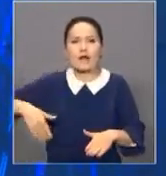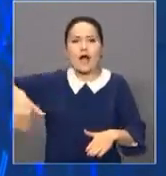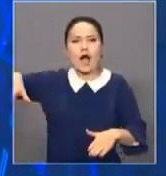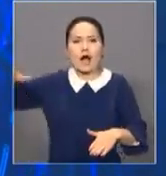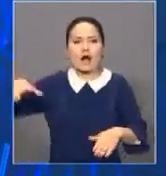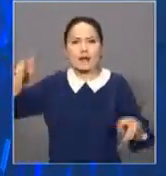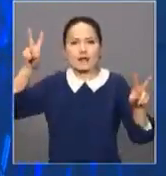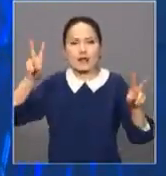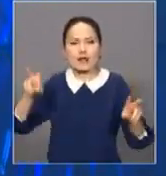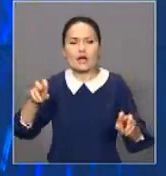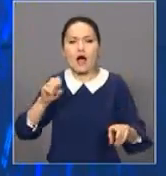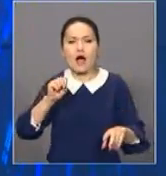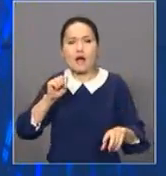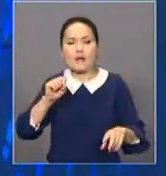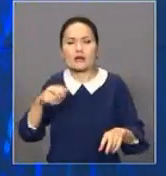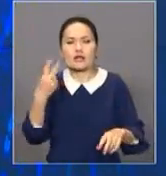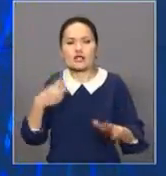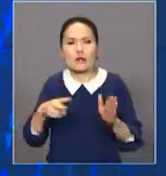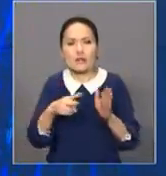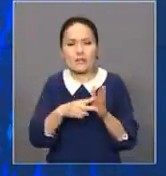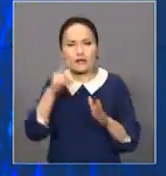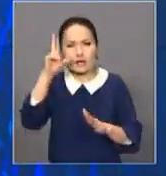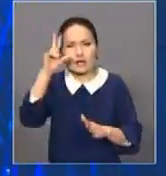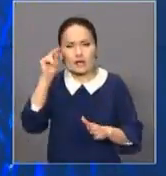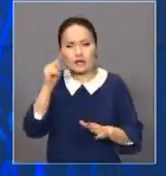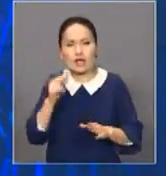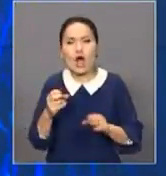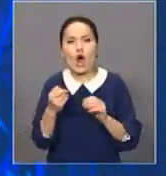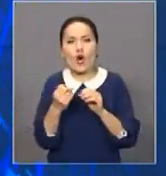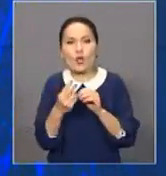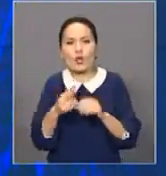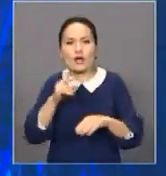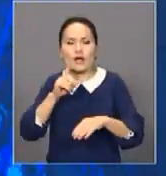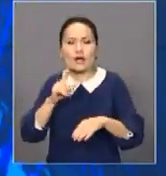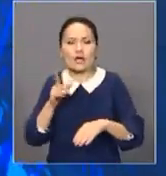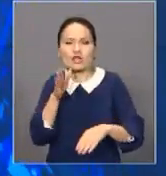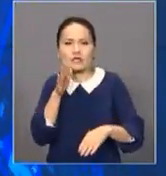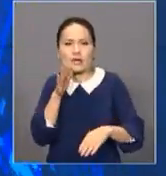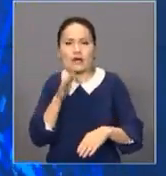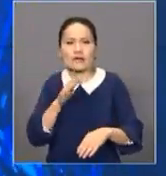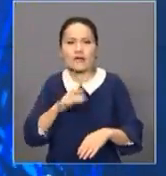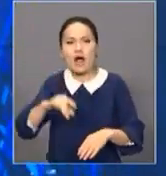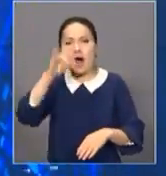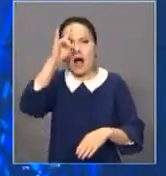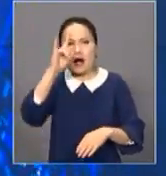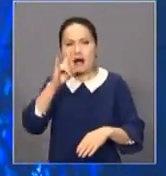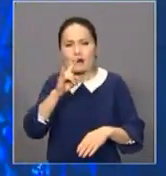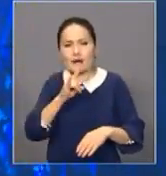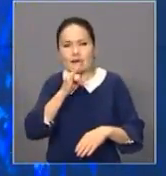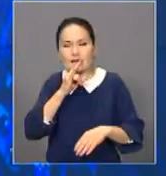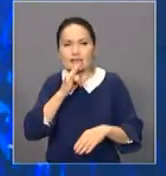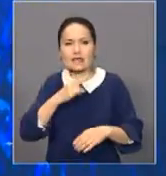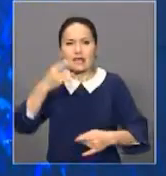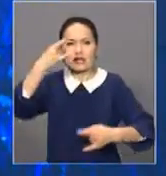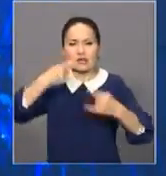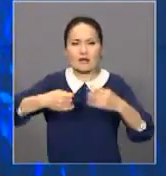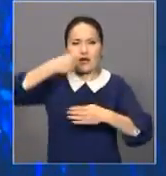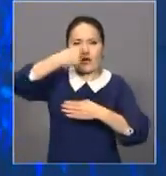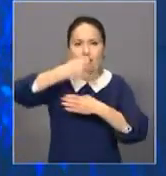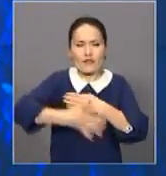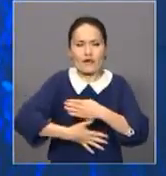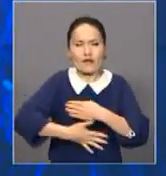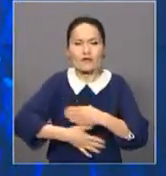Сәуірдің 27-сіне қараған түніс ағат тілі 12-іні көрсеткен сәтте Астанадаға қаз меди орталығына жиналған жұртшылы қосындай